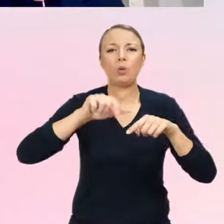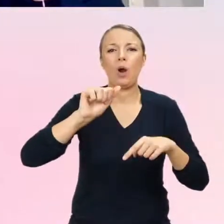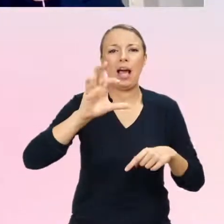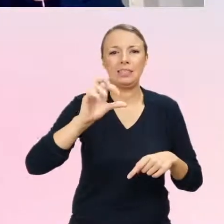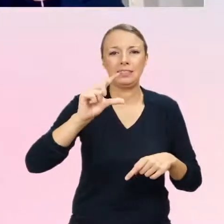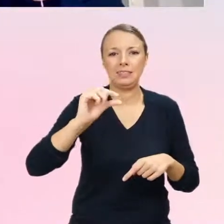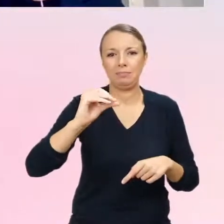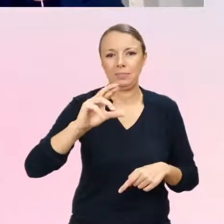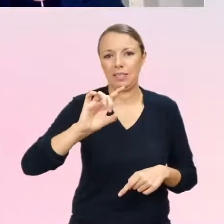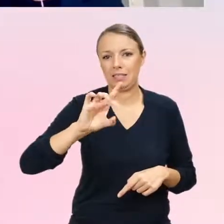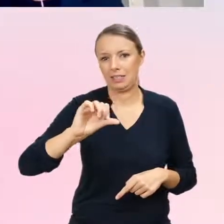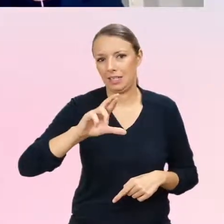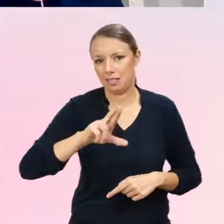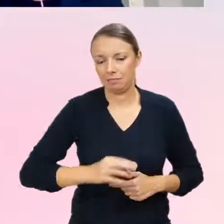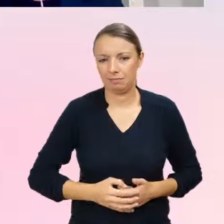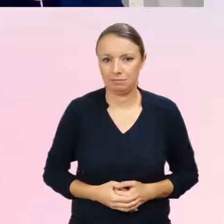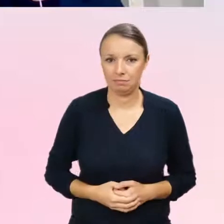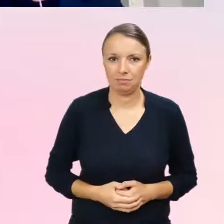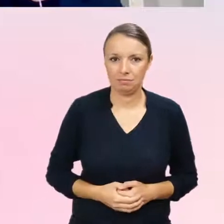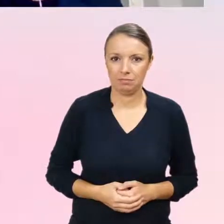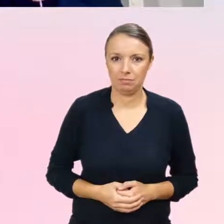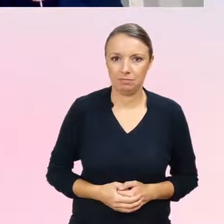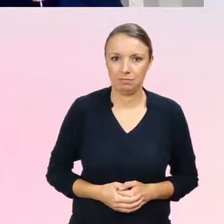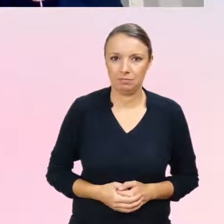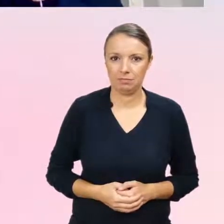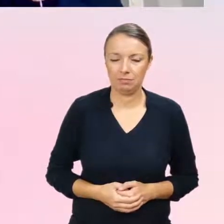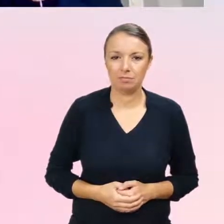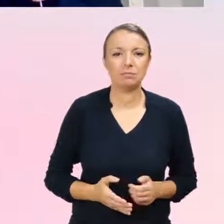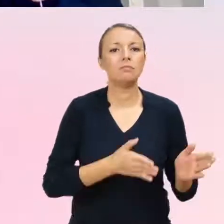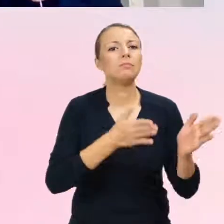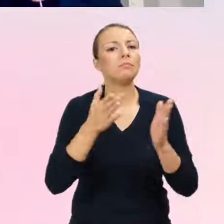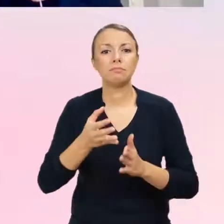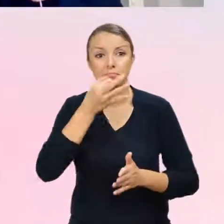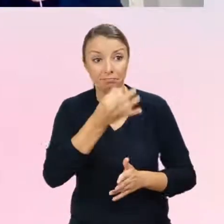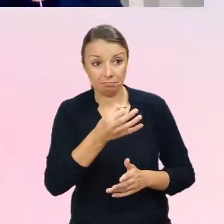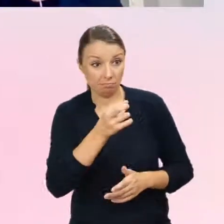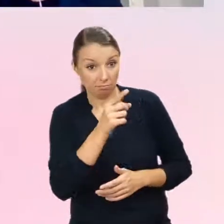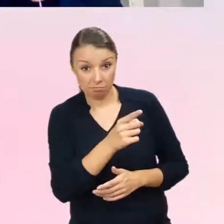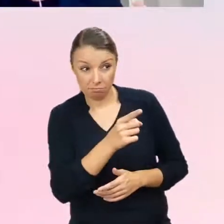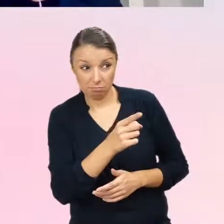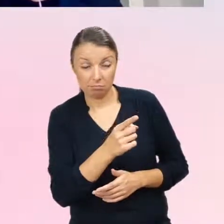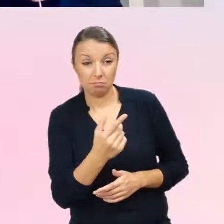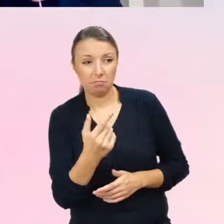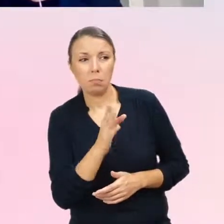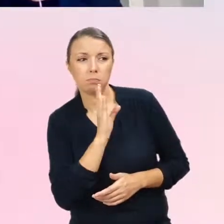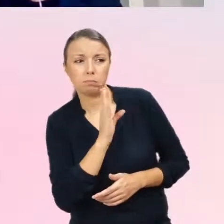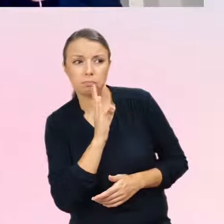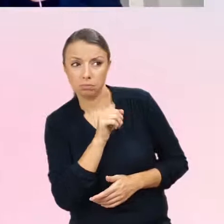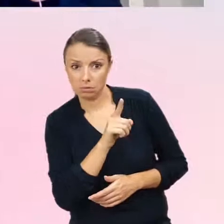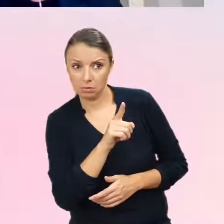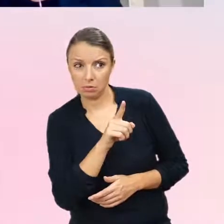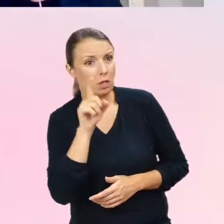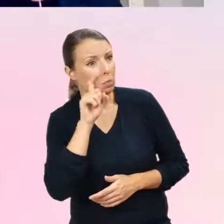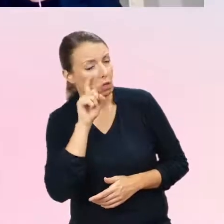dotyczyło tego, czy Ty kiedykolwiek miałeś podejrzenia swoje, osobiste,